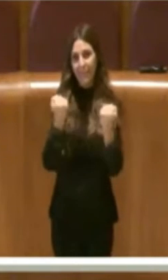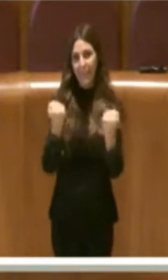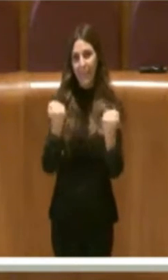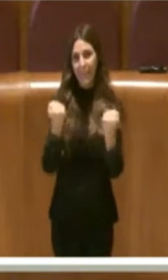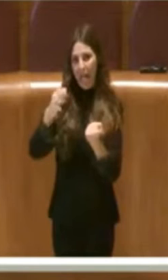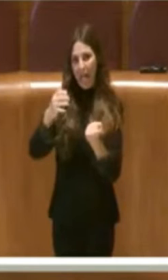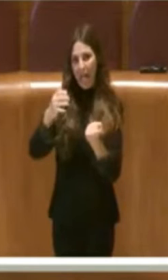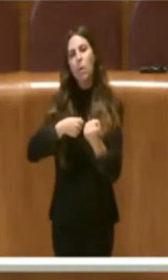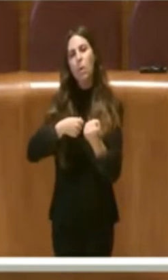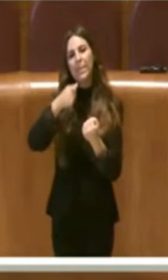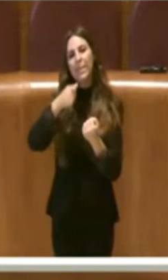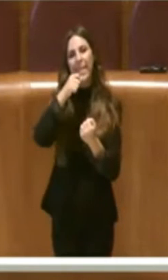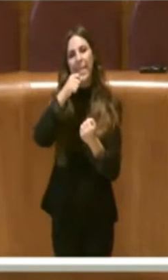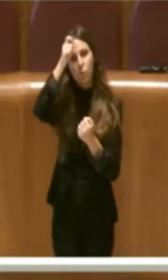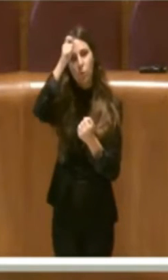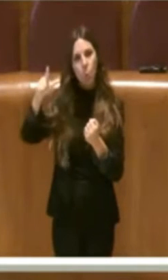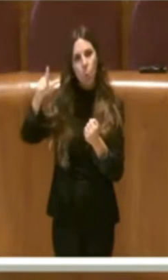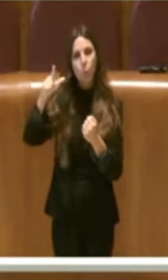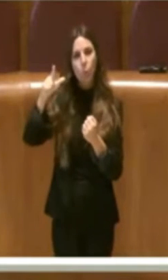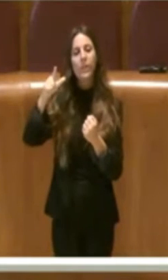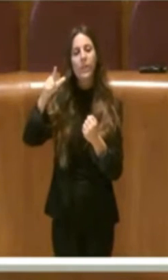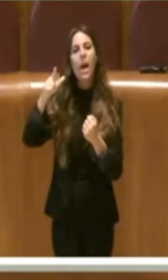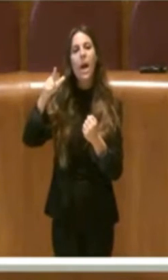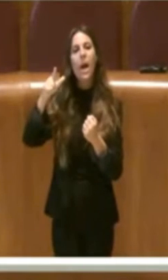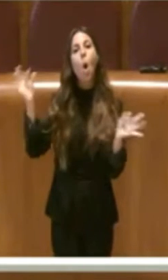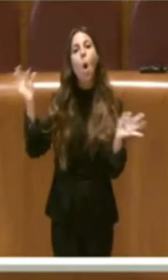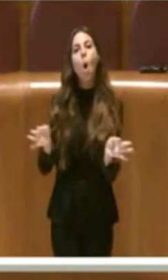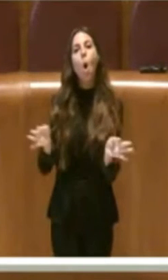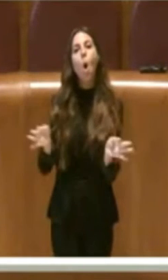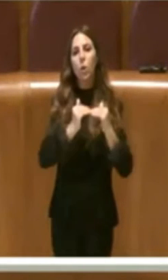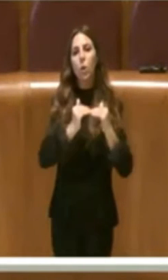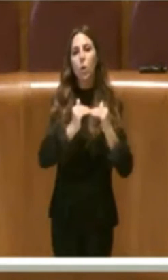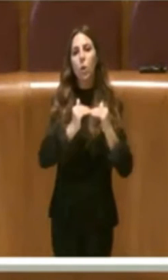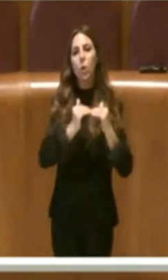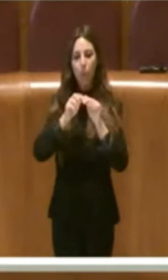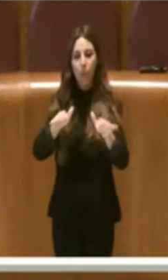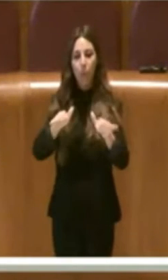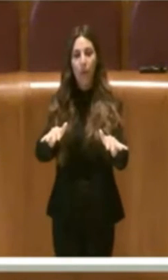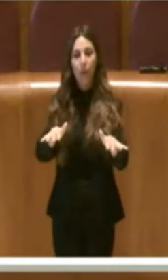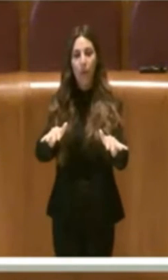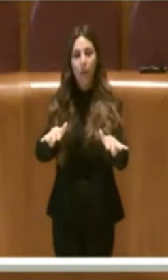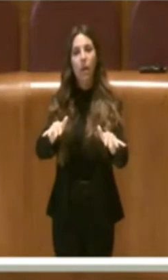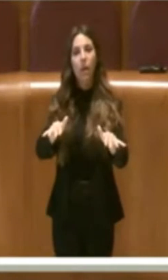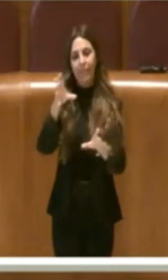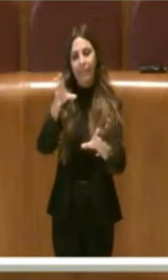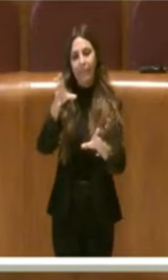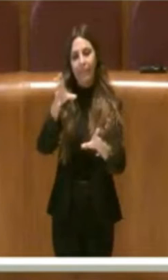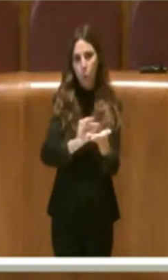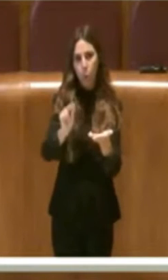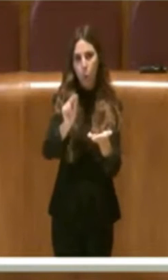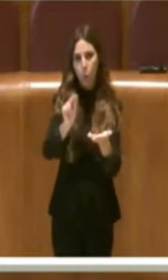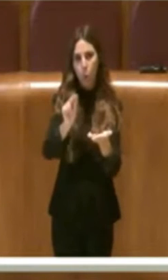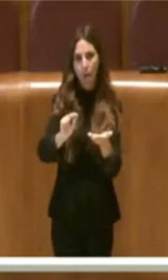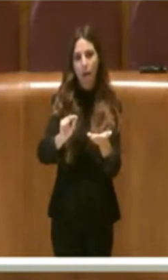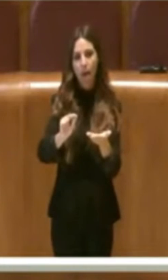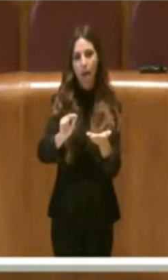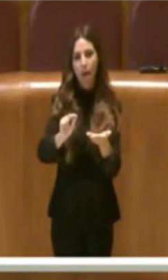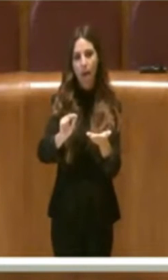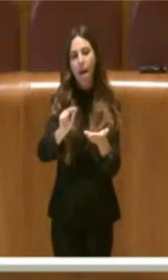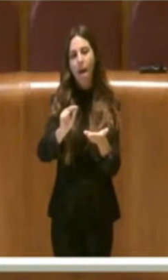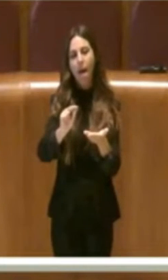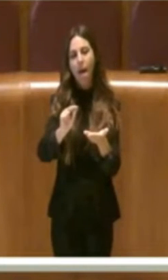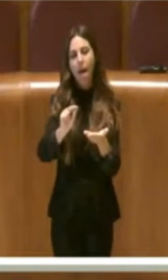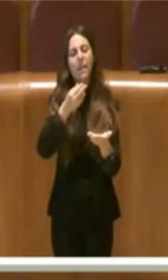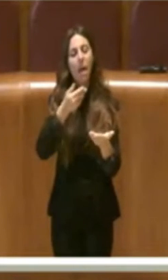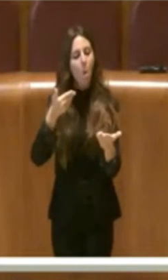della cultura delle varie opportunità all'interno delle scuole, quindi tutto quello che c'è scritto